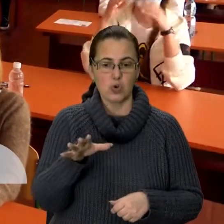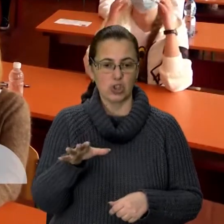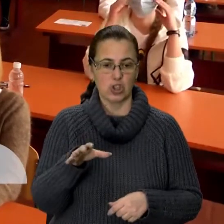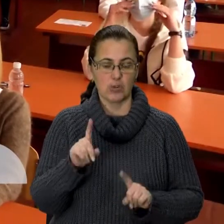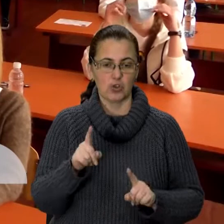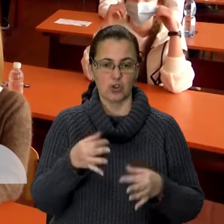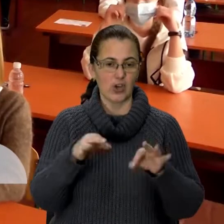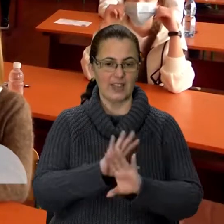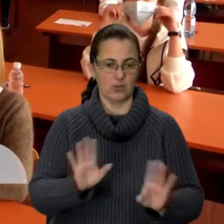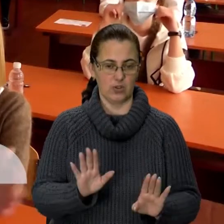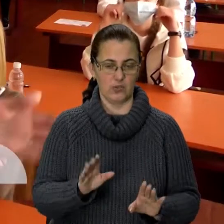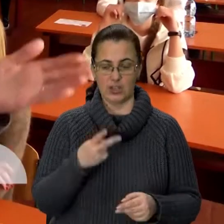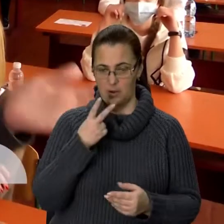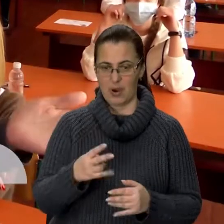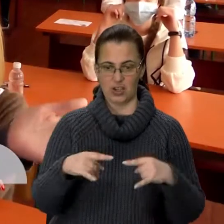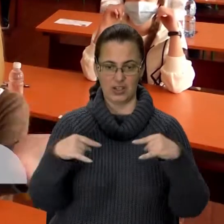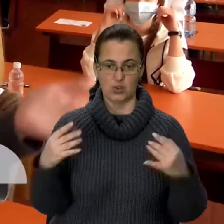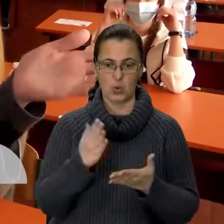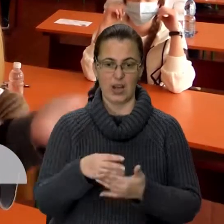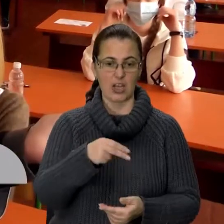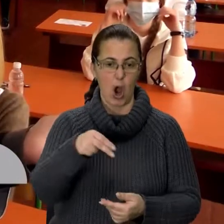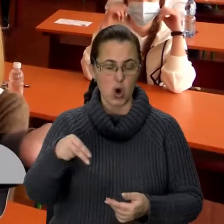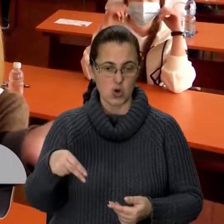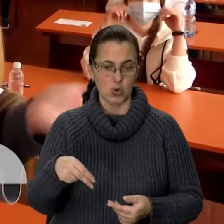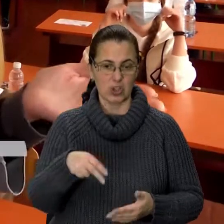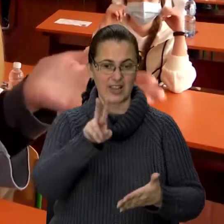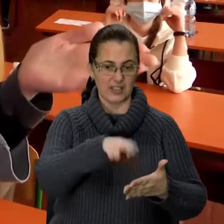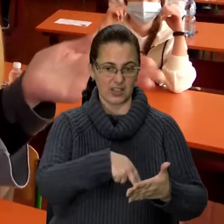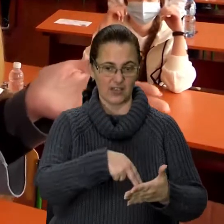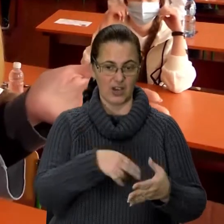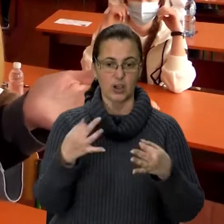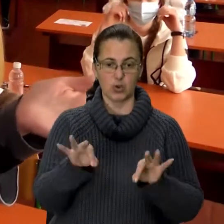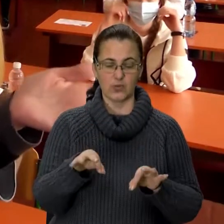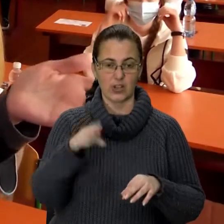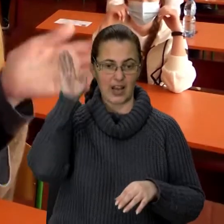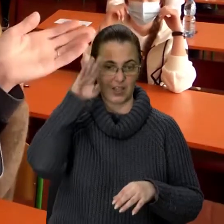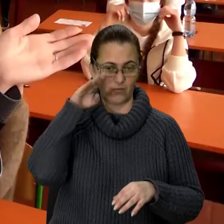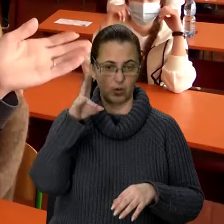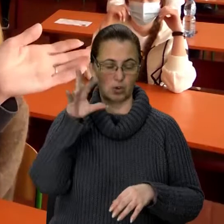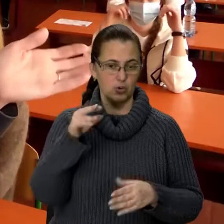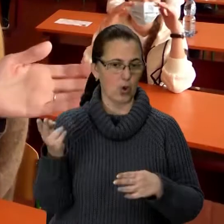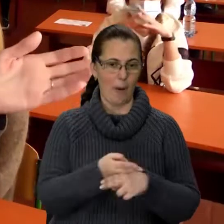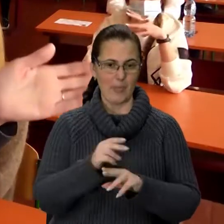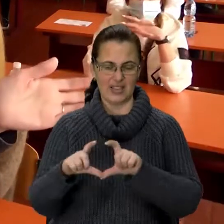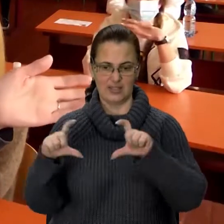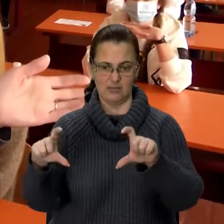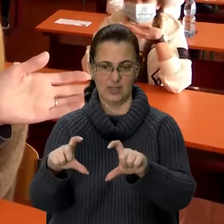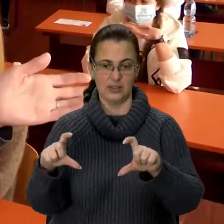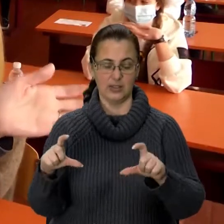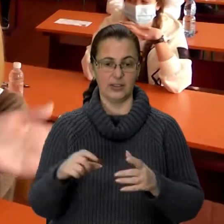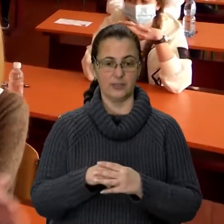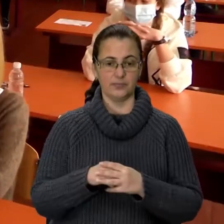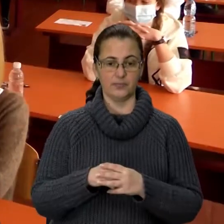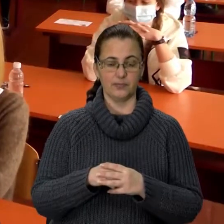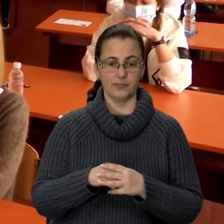не дозволяється. Тобто, ви бачите, в них на столах є ручки, є сертифікати, дозволяється водичка, але знову ніяких наліпок, ніяких надписів,